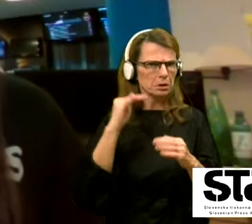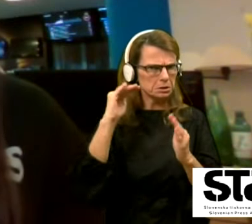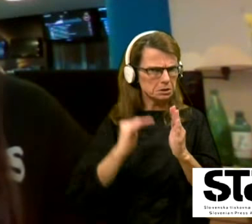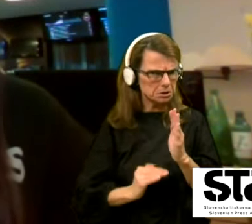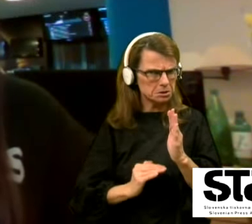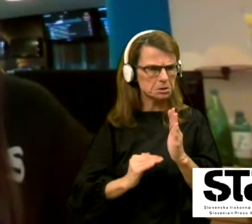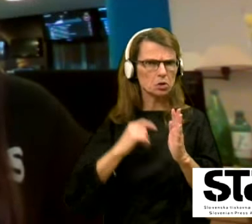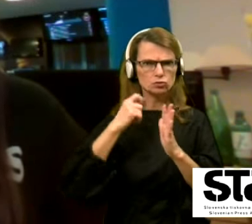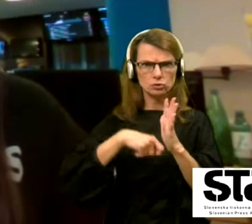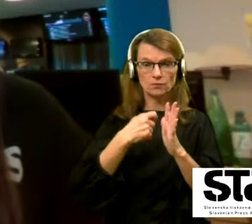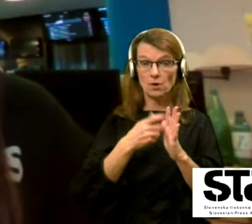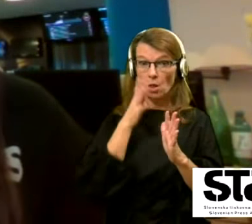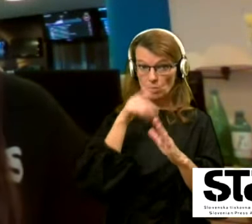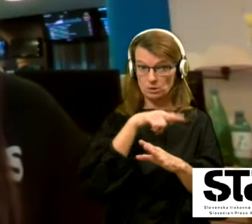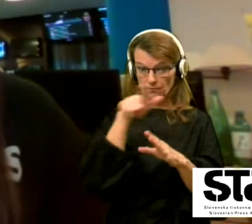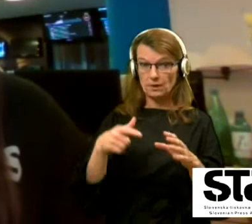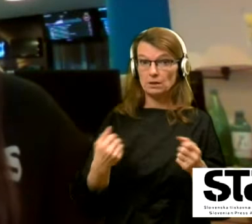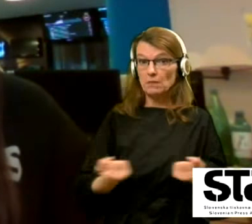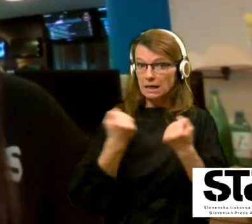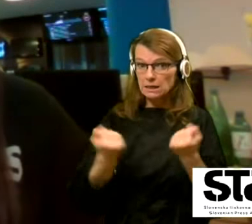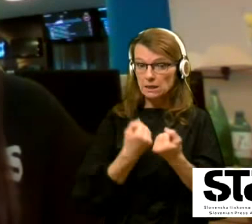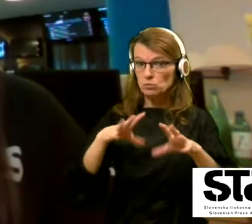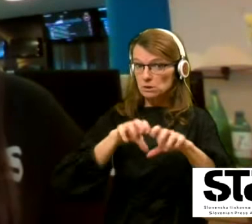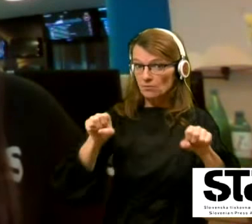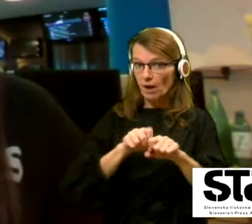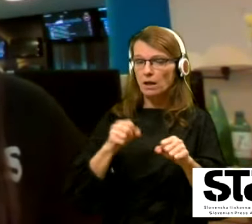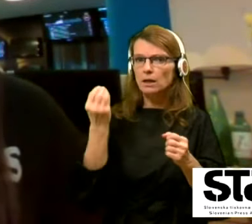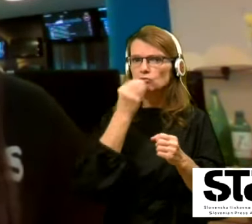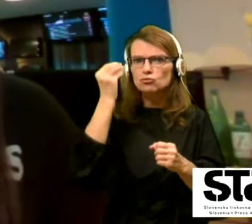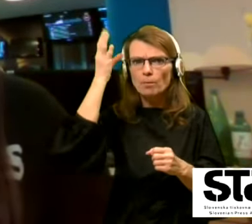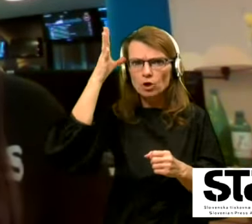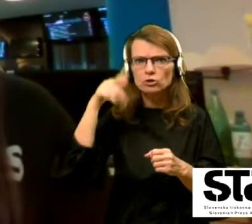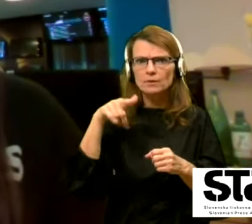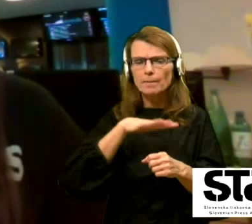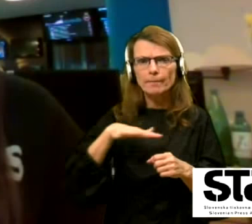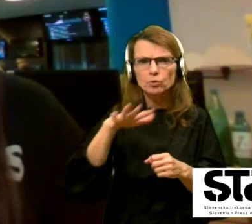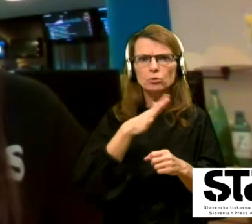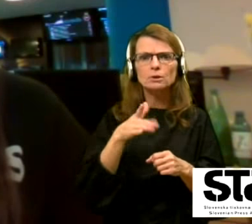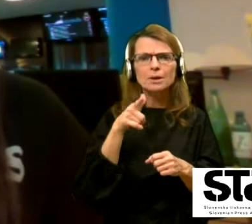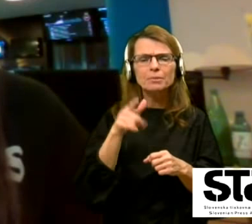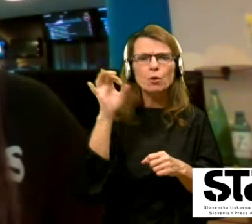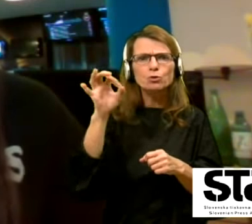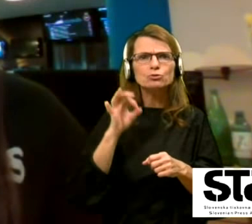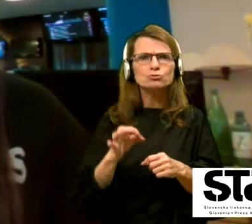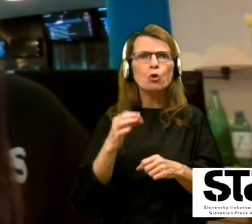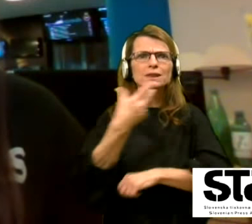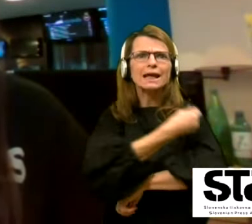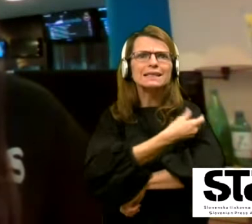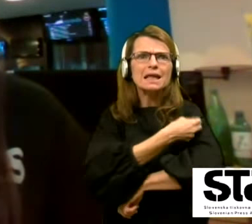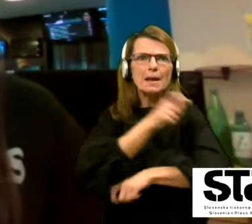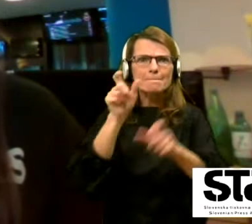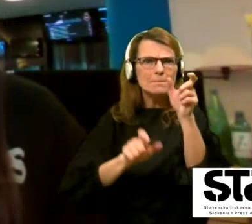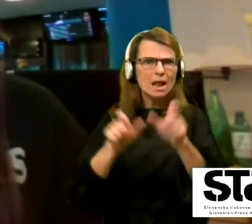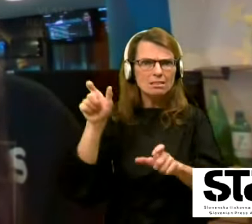Boste tu izvajali kakšne aktivnosti, izobraževanja na tem področju, da bi se ta odstotek prezepljenosti dvignil?